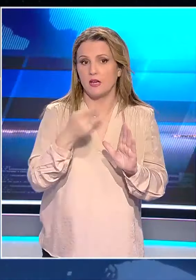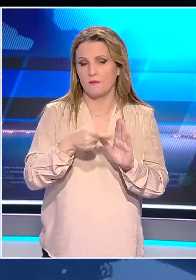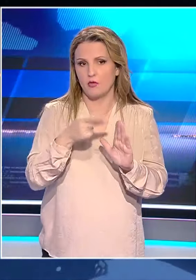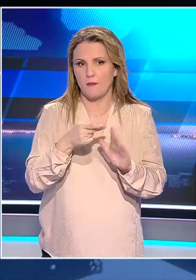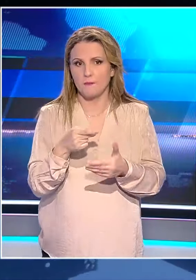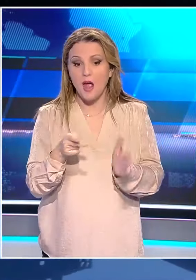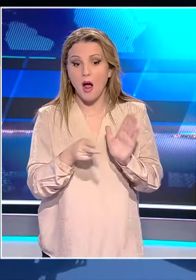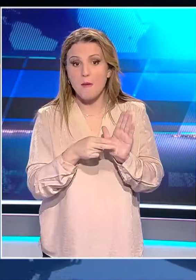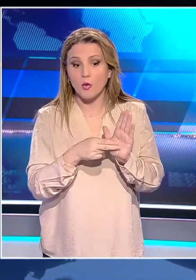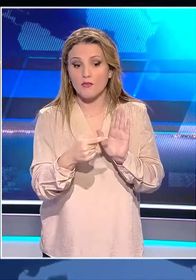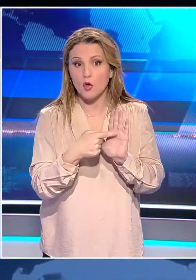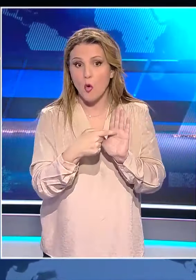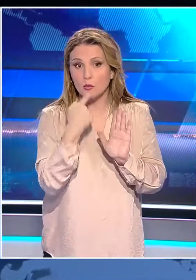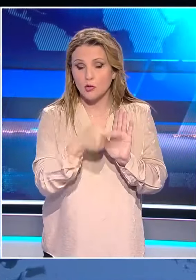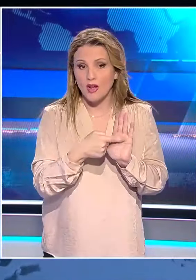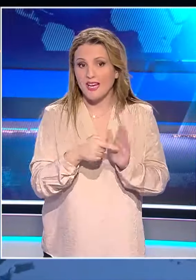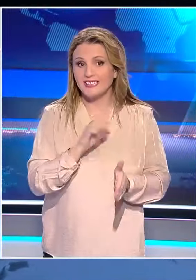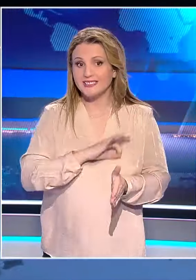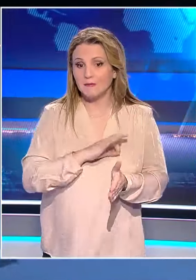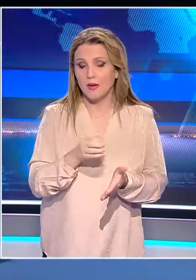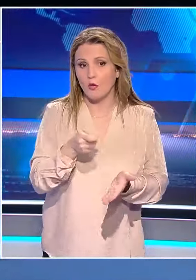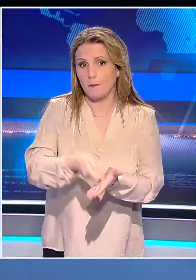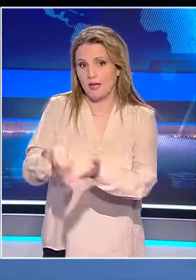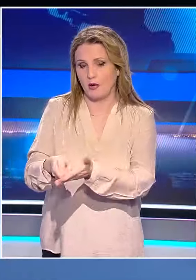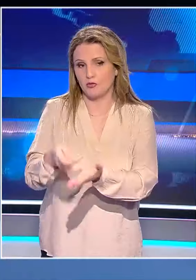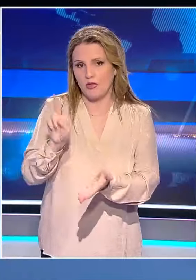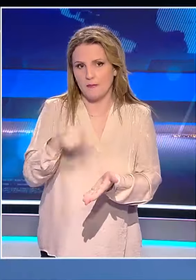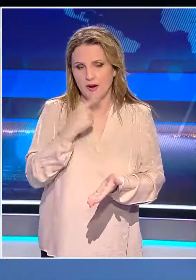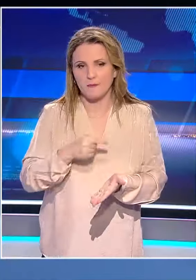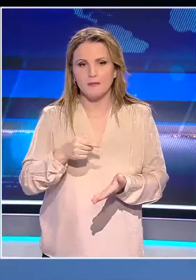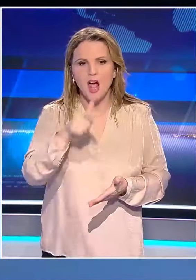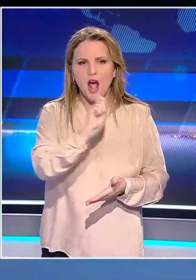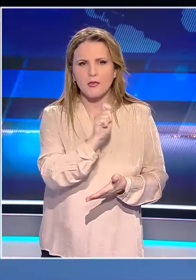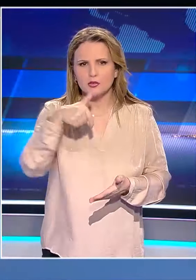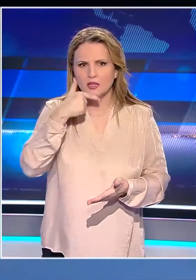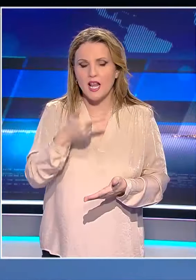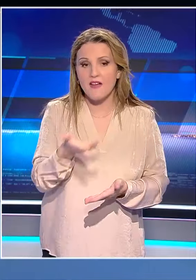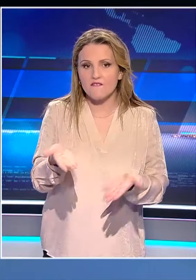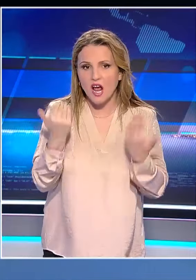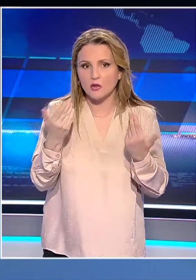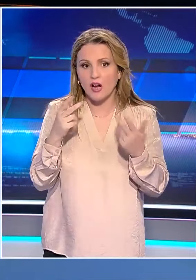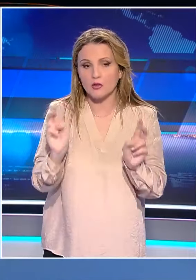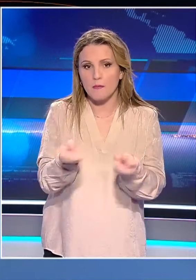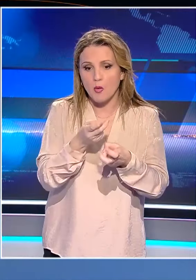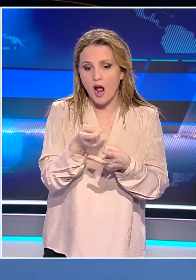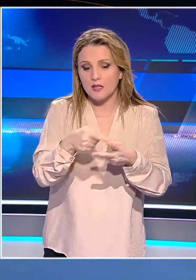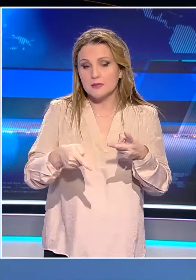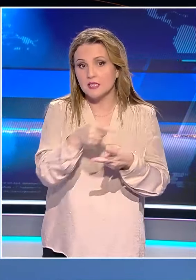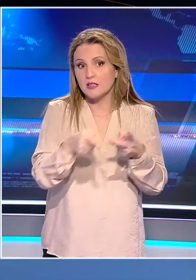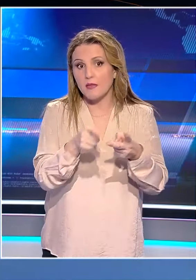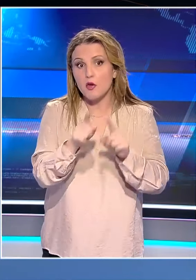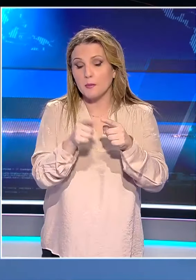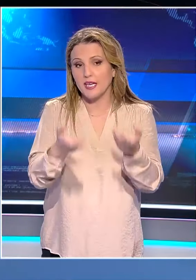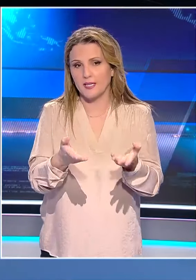μάρτυρες να έχουν ίδιον όφελος. Ο Άδανης Γεωργιάδης ζητεί να βγουν οι κουκούλες. Το άρθρο του νόμου που θεσπίζει το